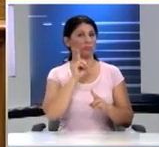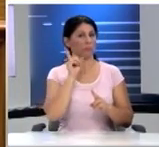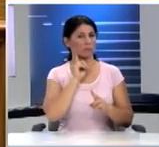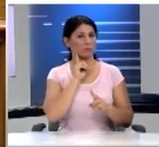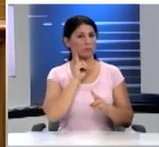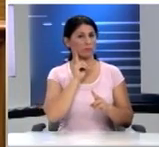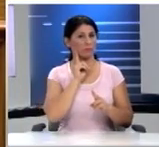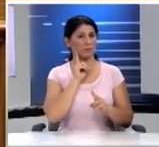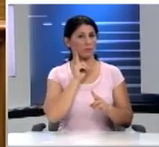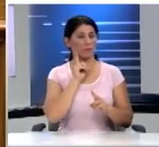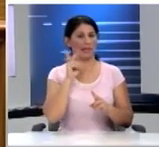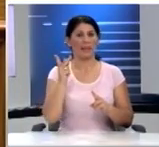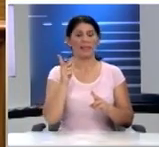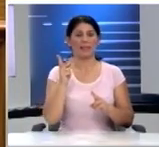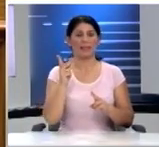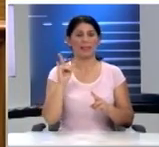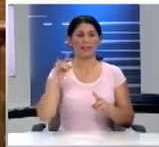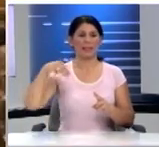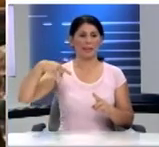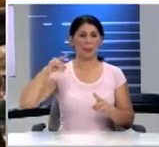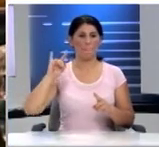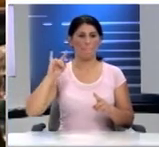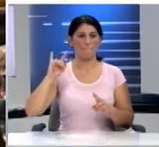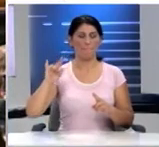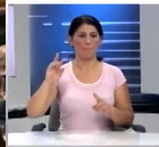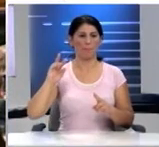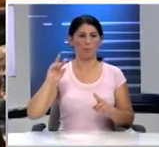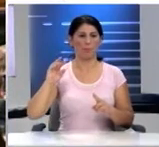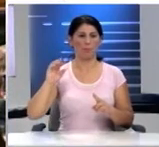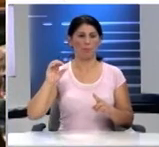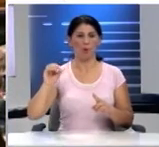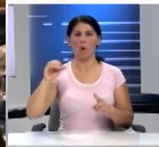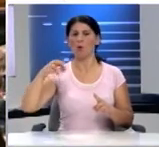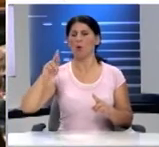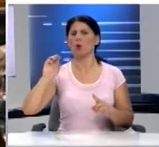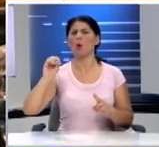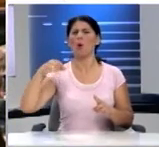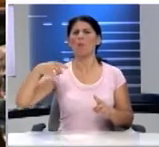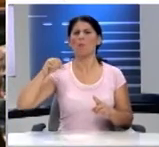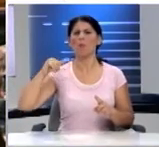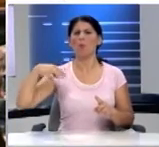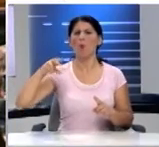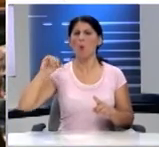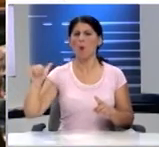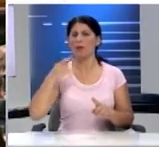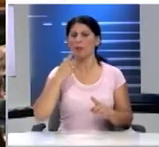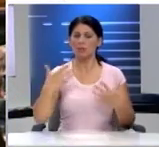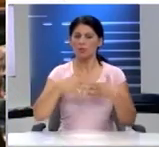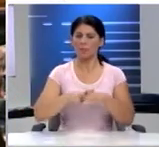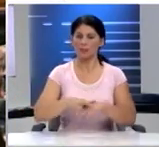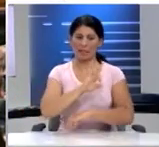Κυμπουροπούλου κάνω λάθος κ. Πρόεδρε την δεύτερη ομιλήτρια μίλησε για την ασωμάτωση των